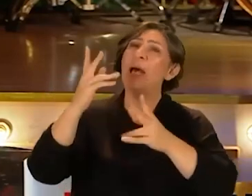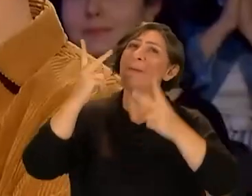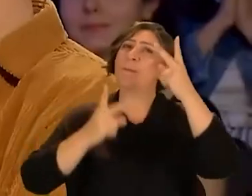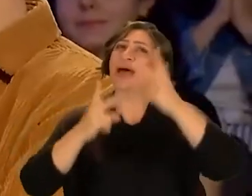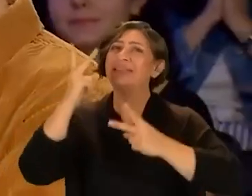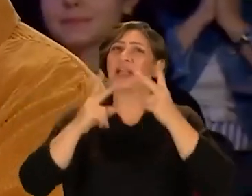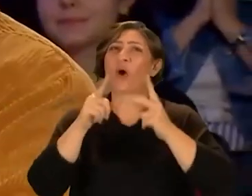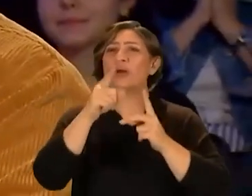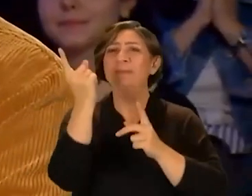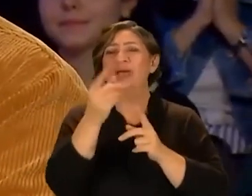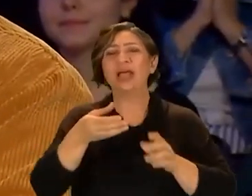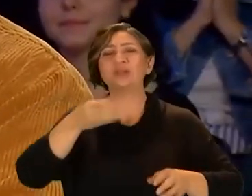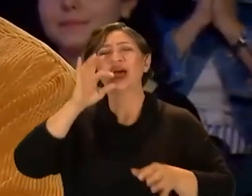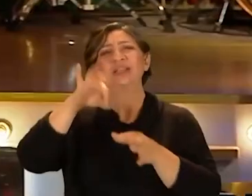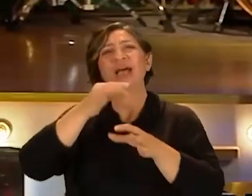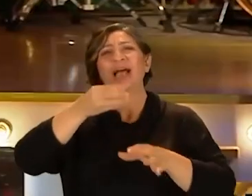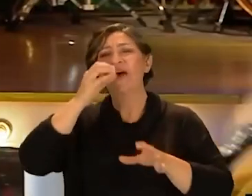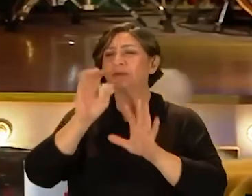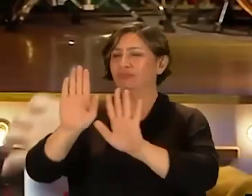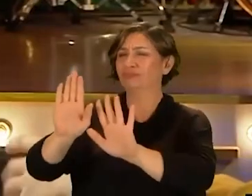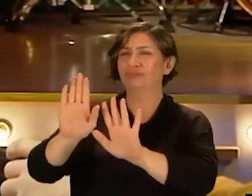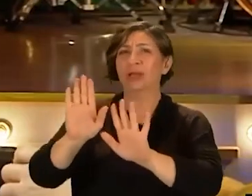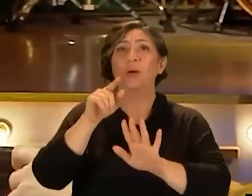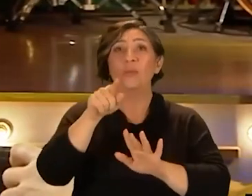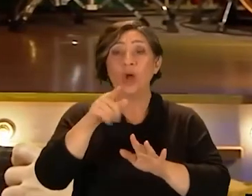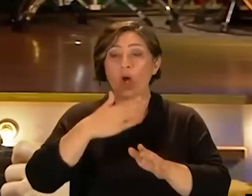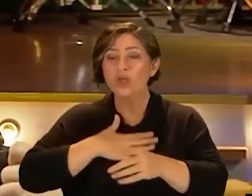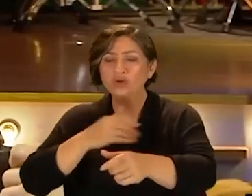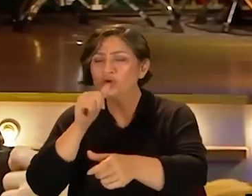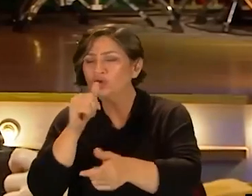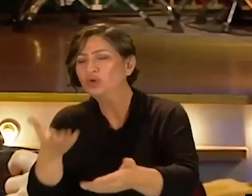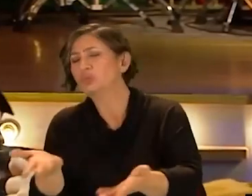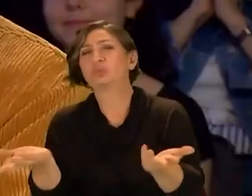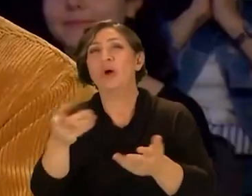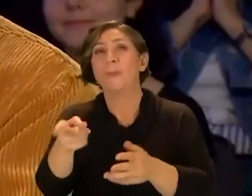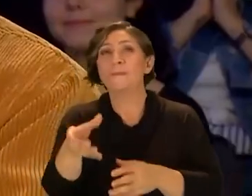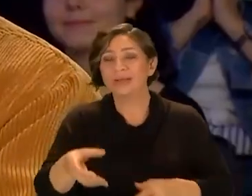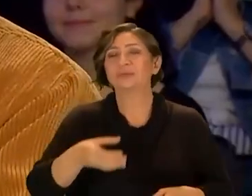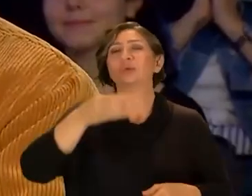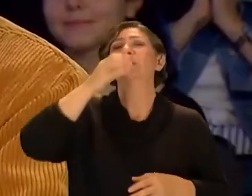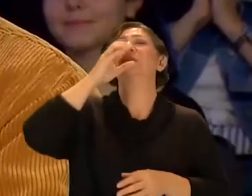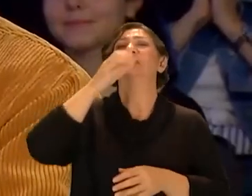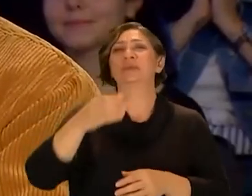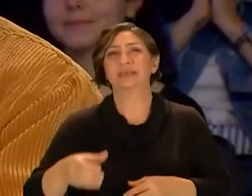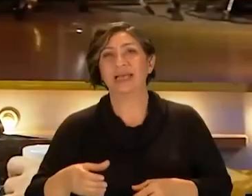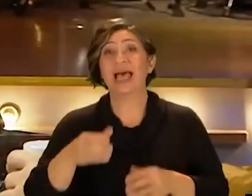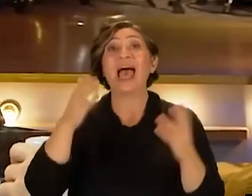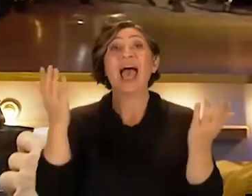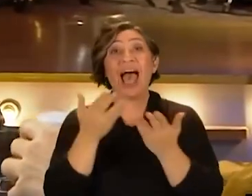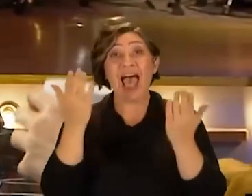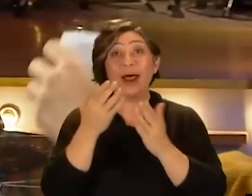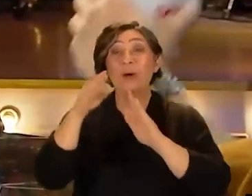Ara sıra orada bir şeyler içiyorsun çay kahve neyse burada da önündeki ya da su önündeki bardaktan bir şeyler içersin.